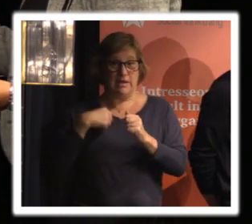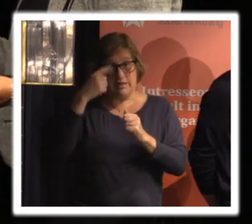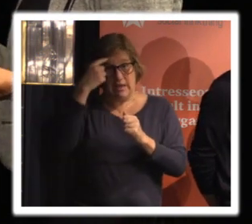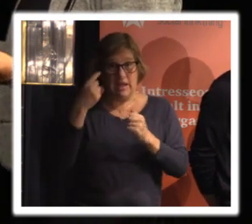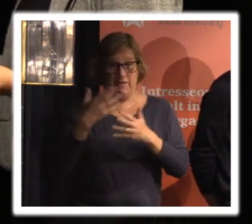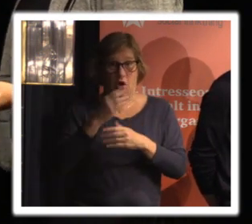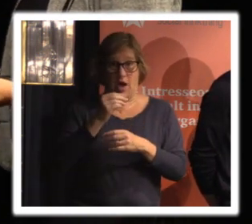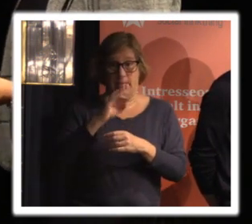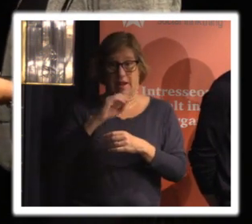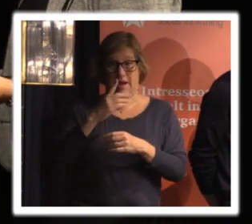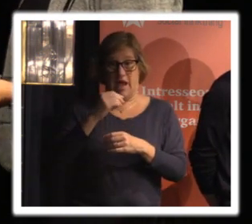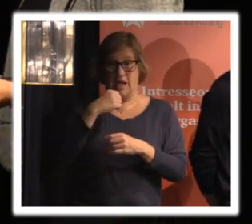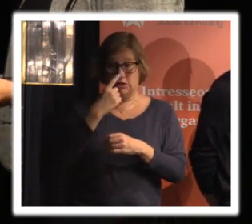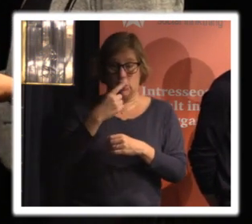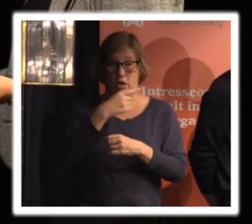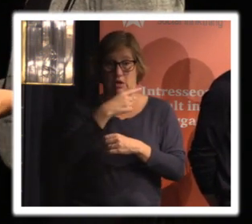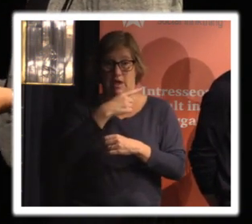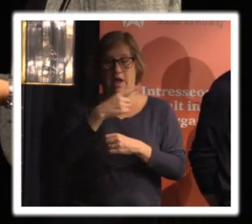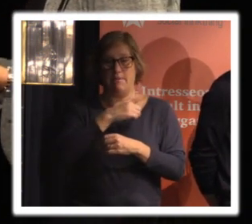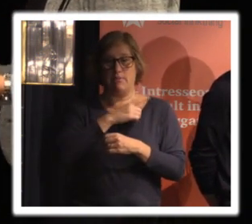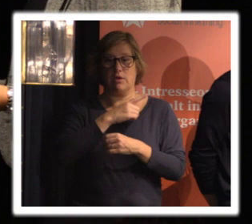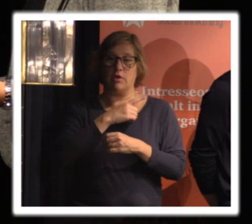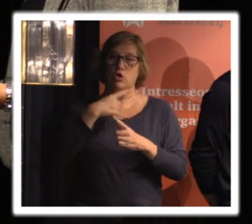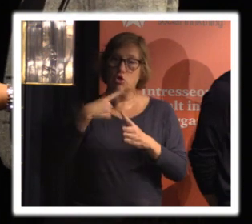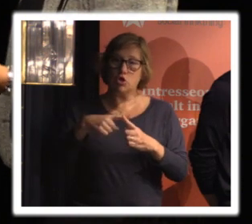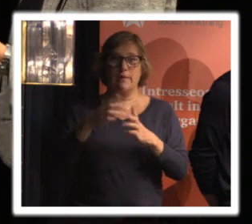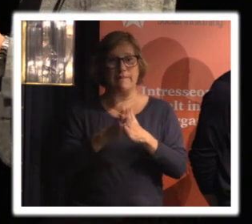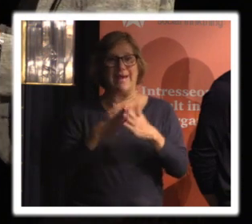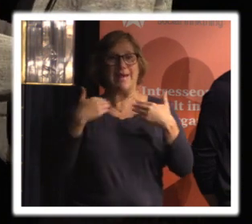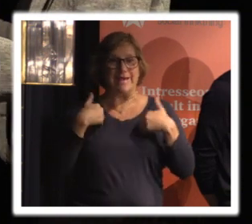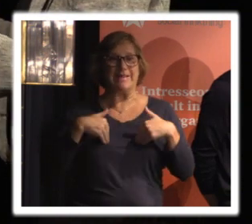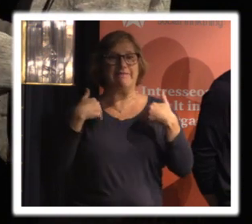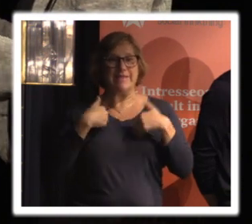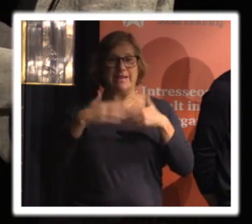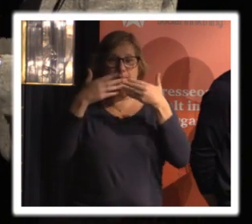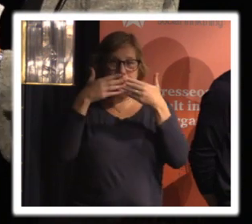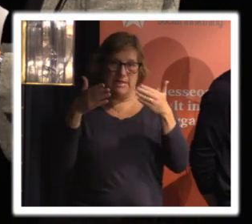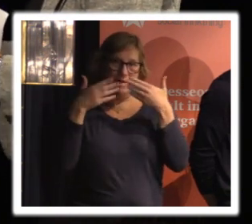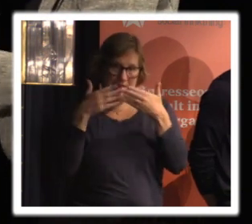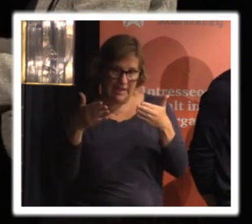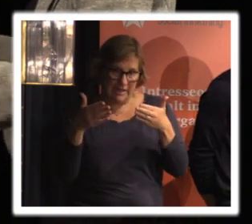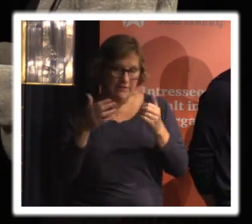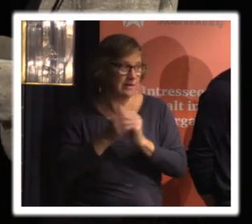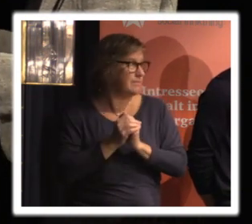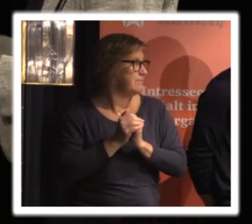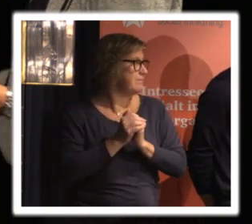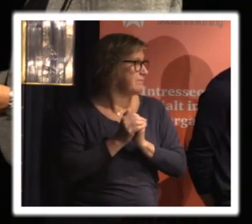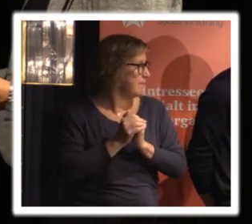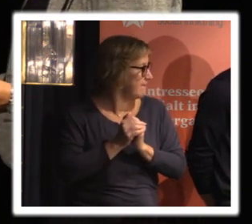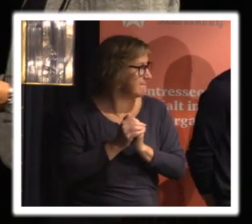så hon är väldigt tydligt individens perspektiv och du har på något sätt